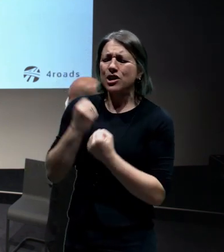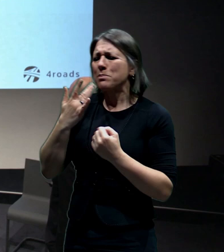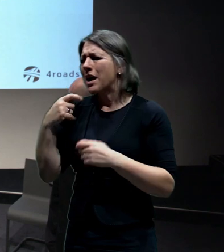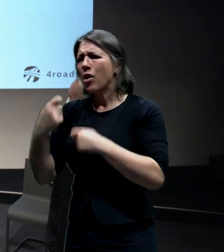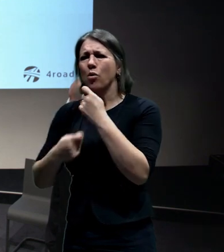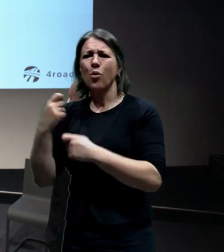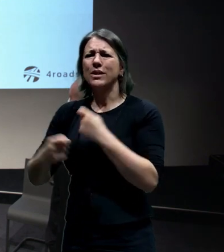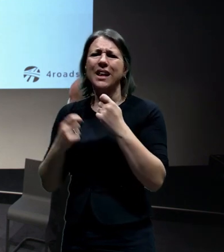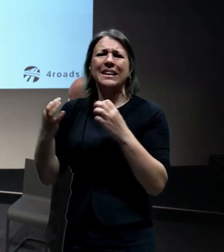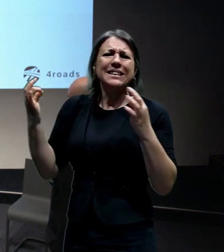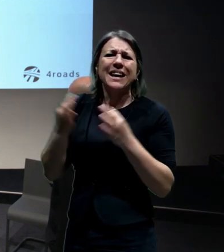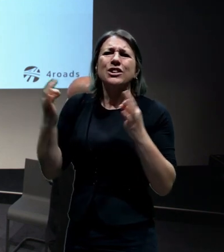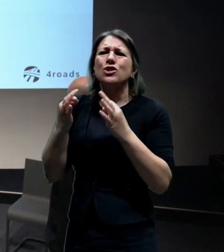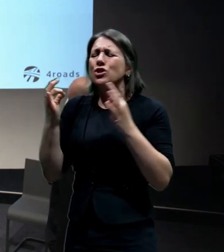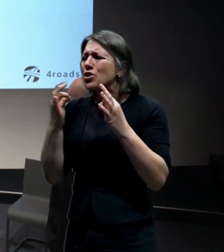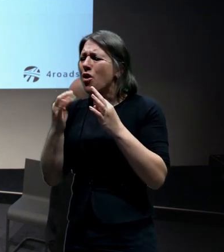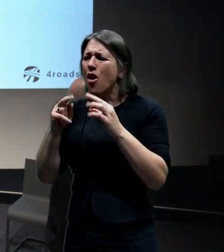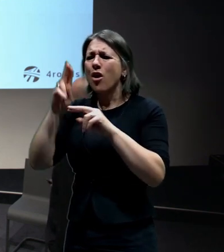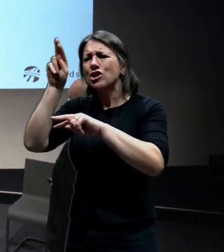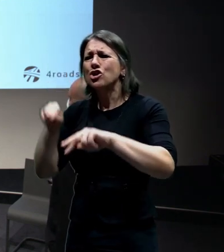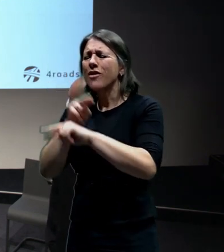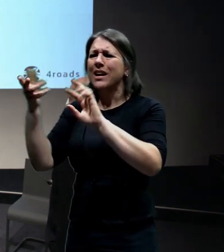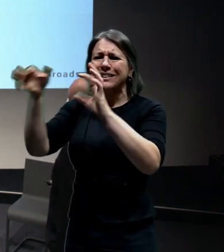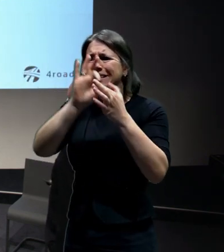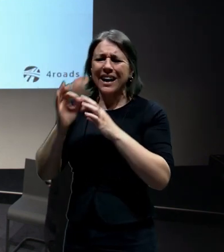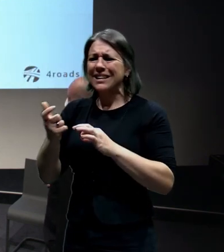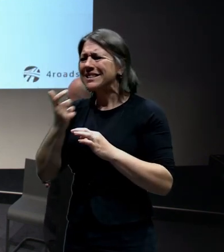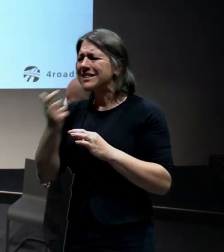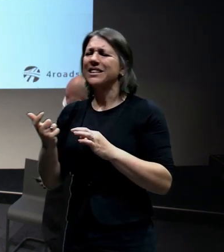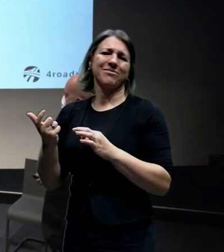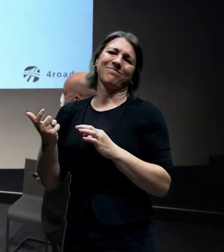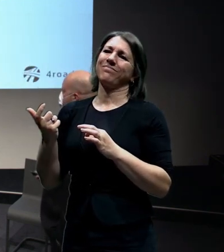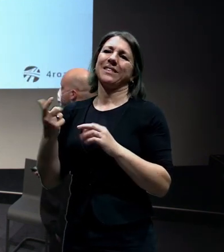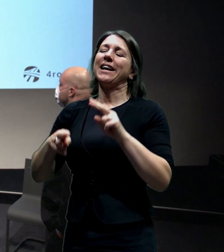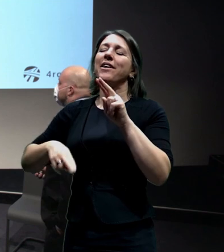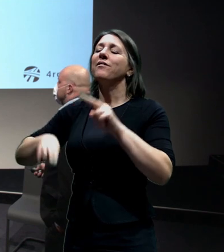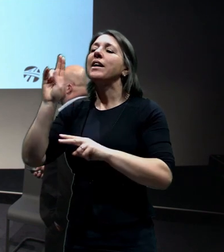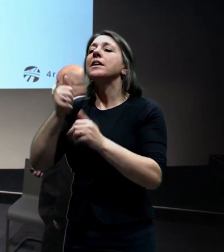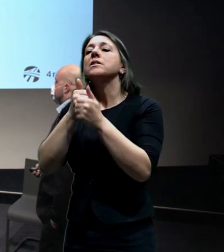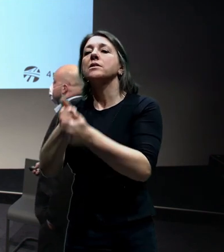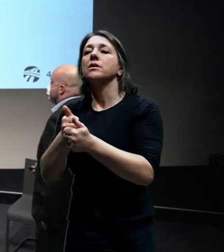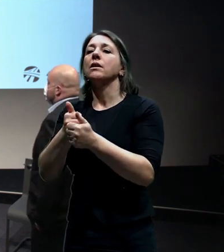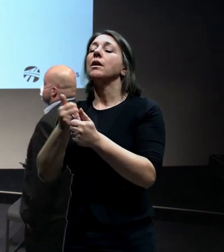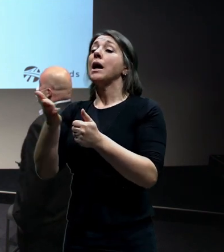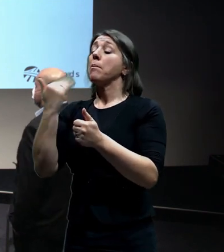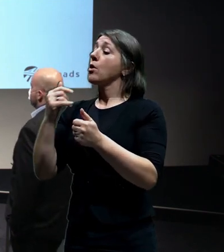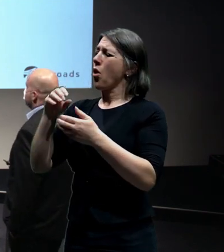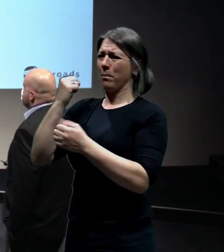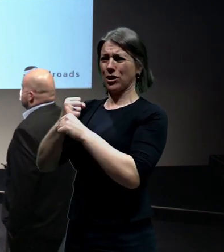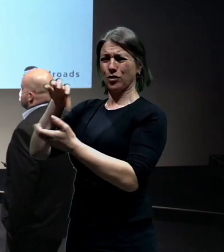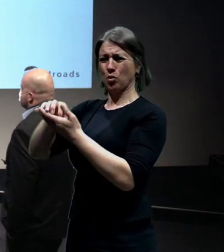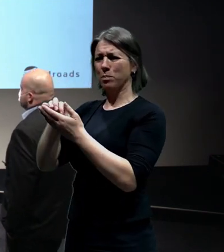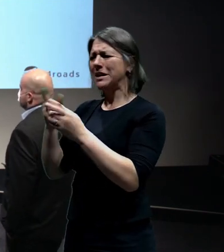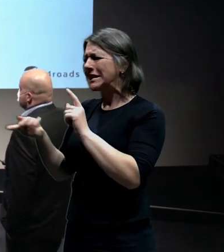území nějakým způsobem vykřížit a dostat. Většinou to proběhlo na základě jednání té pracovní skupiny,